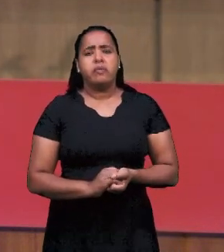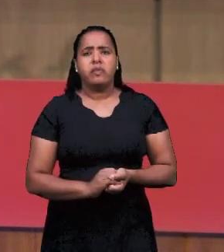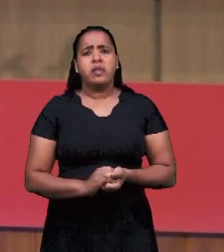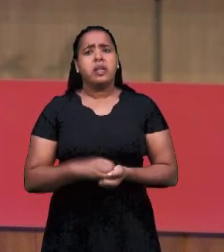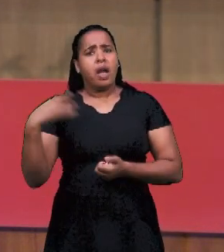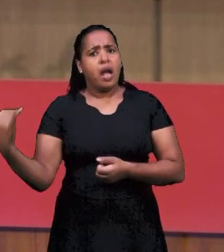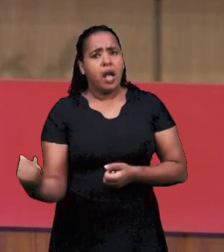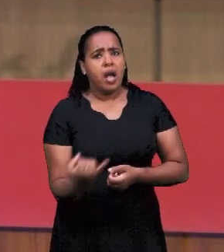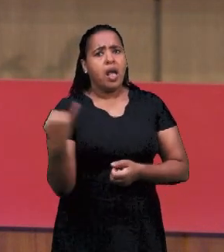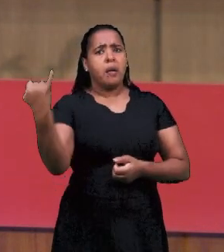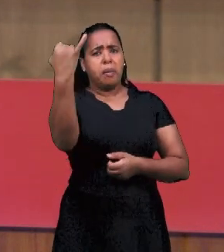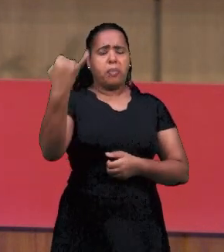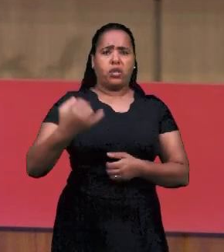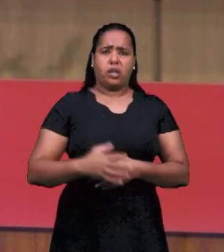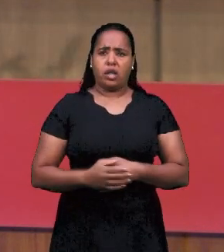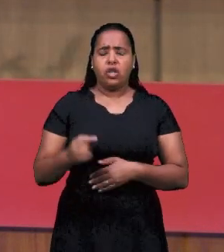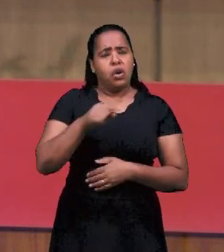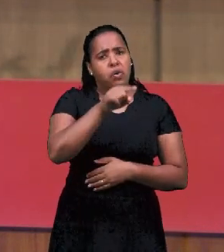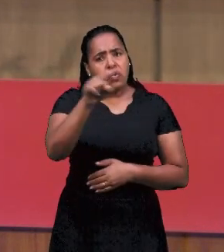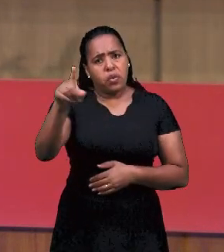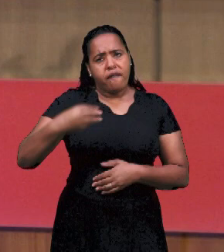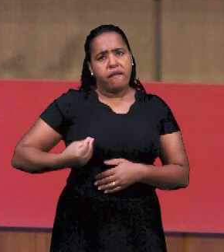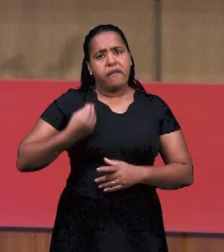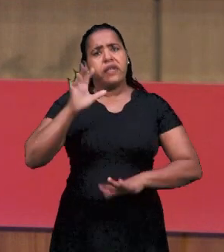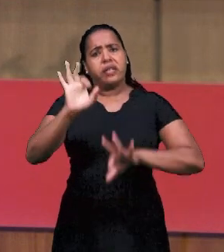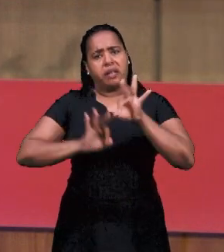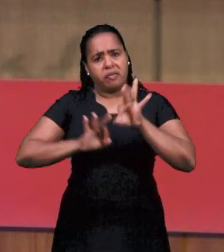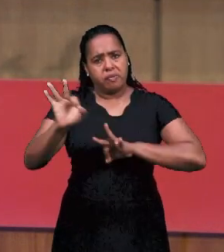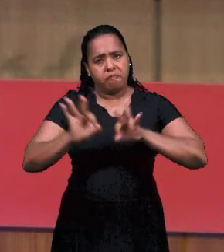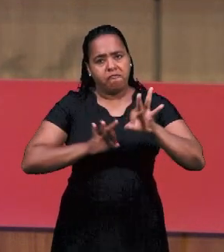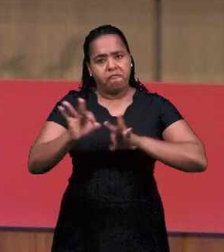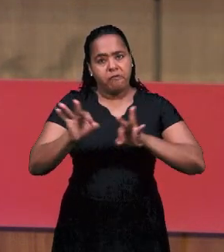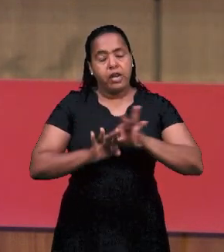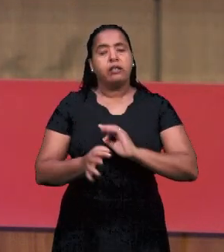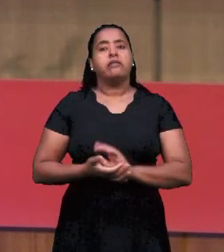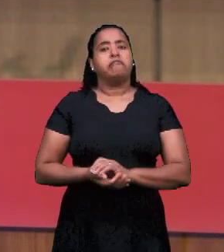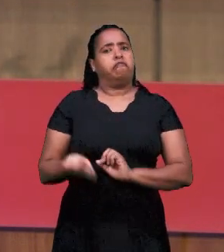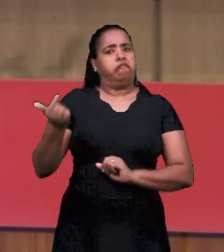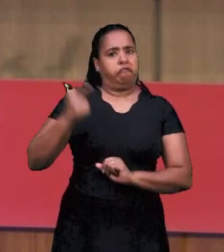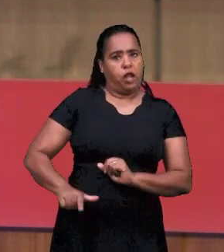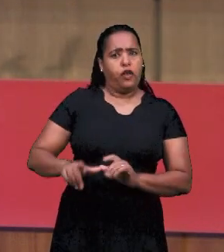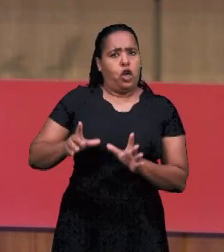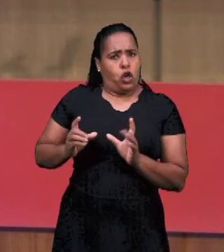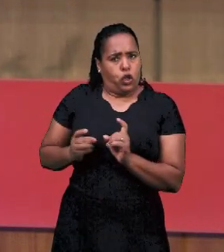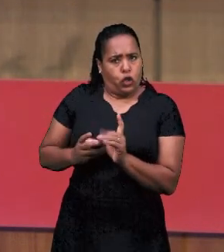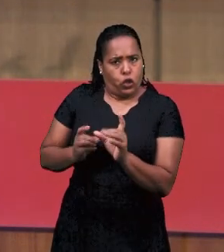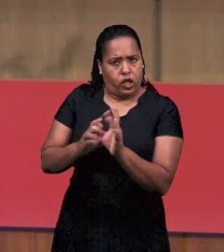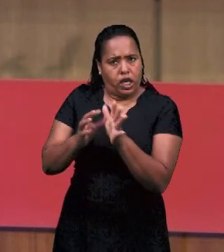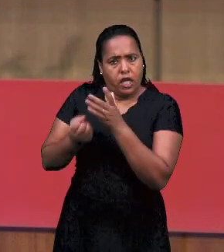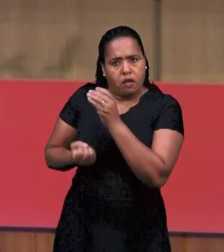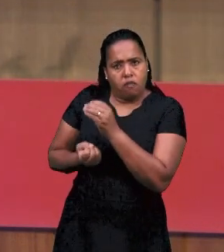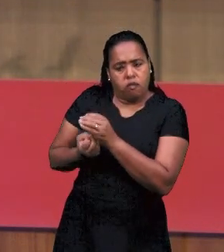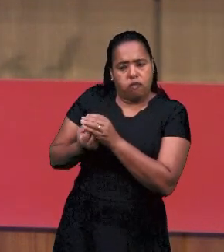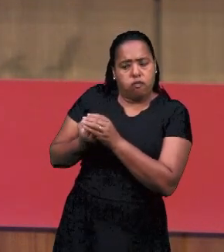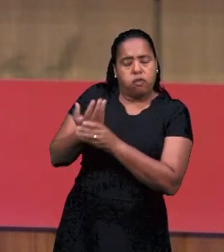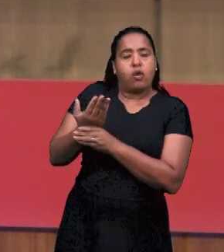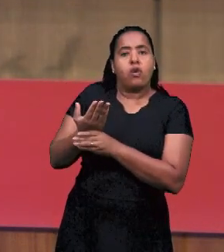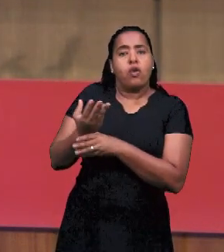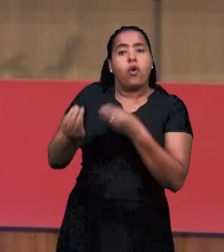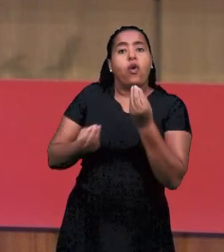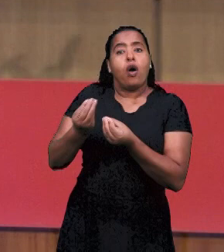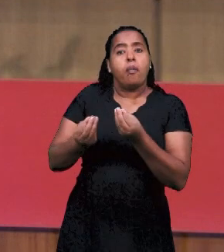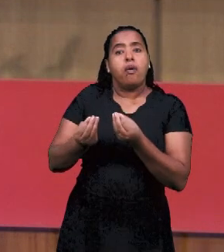Духа Святого в теле. Это важно. Потому что вы будете приготовлены к этому. Я